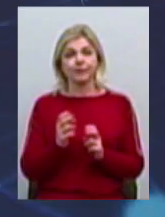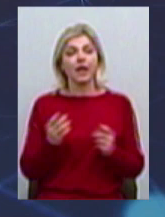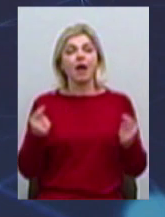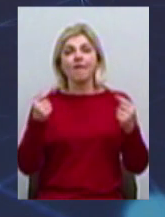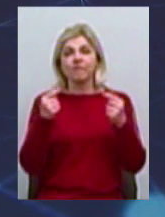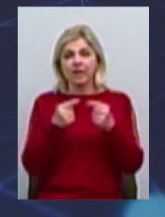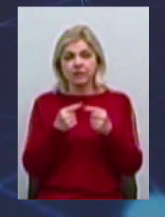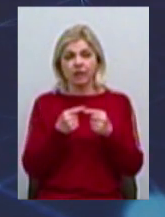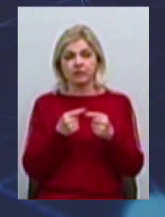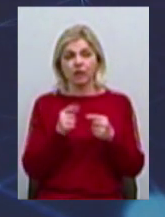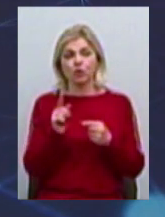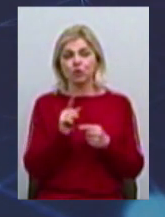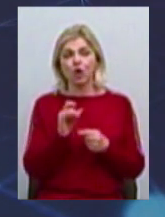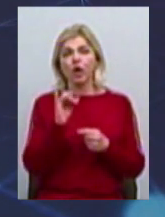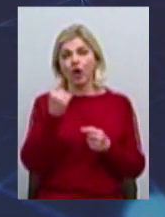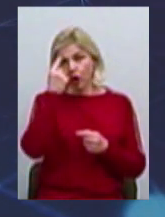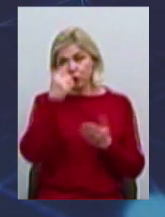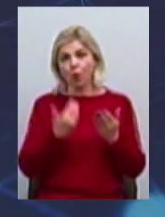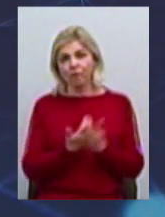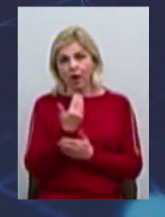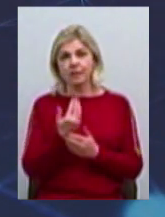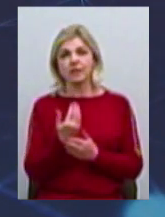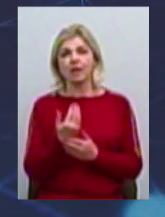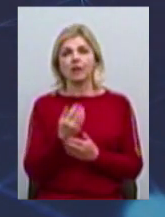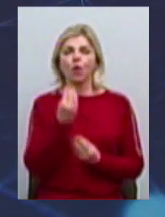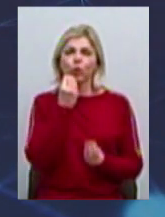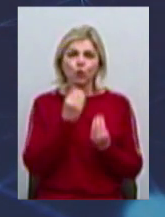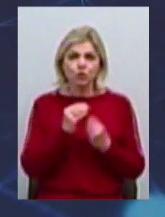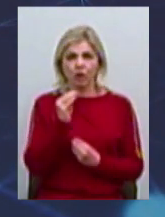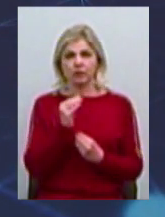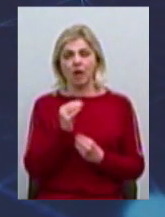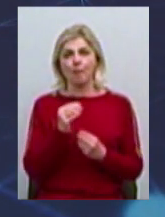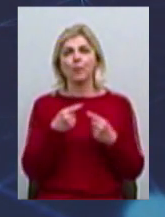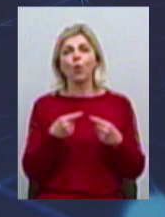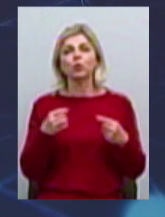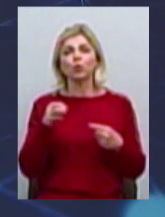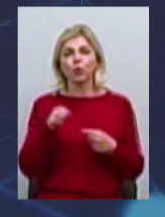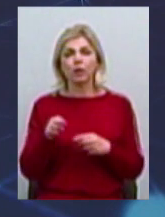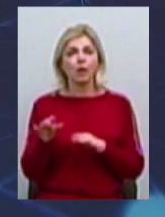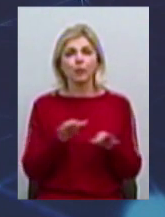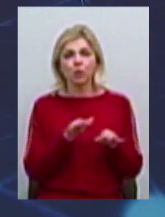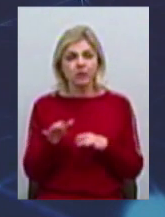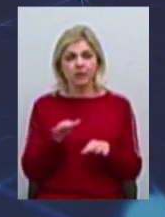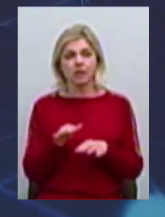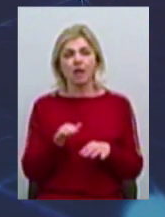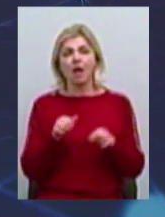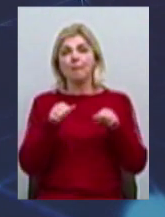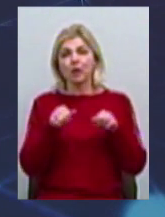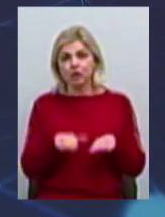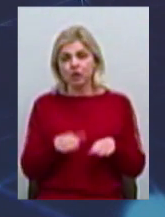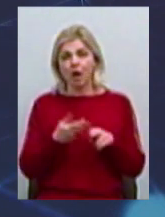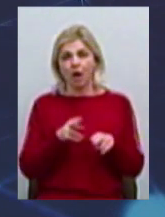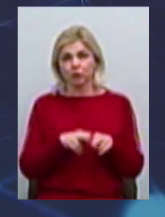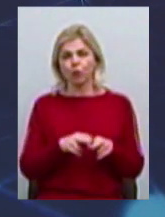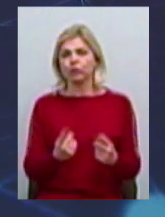ви маєте на увазі слово інновація. Інновація – це новостворений, вдосконалений продукт, процес, послуга, прийняття рішень, яке